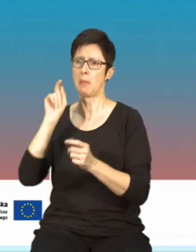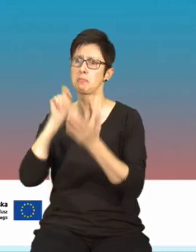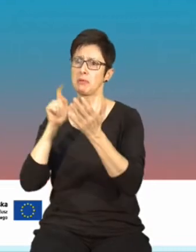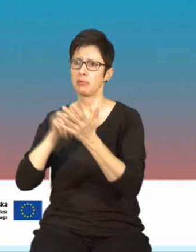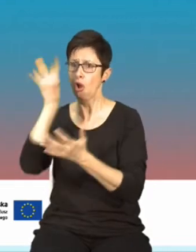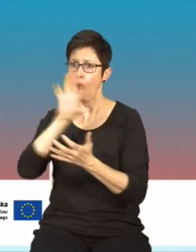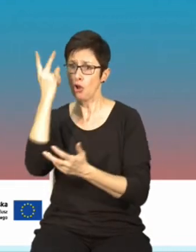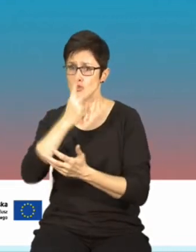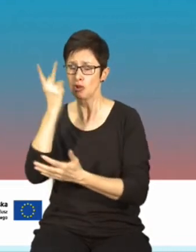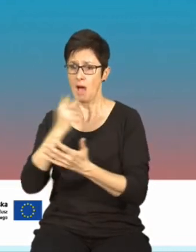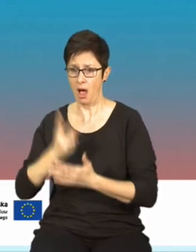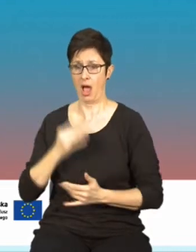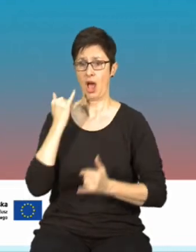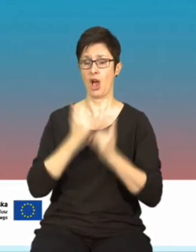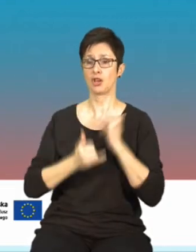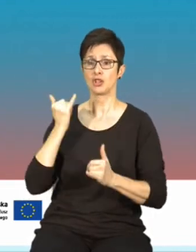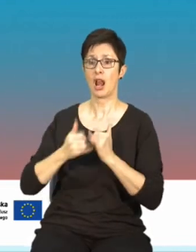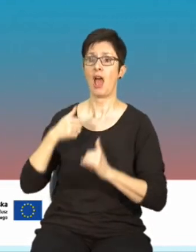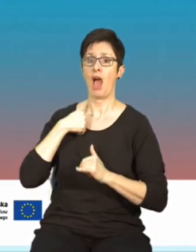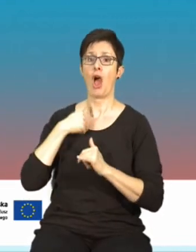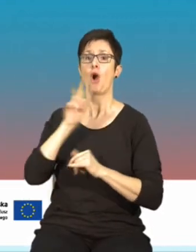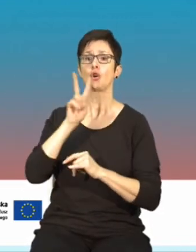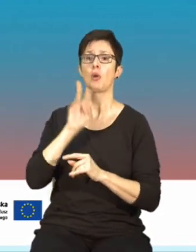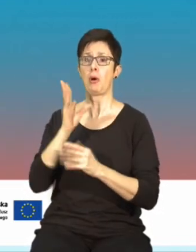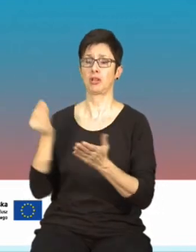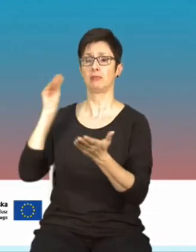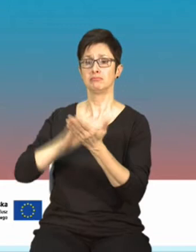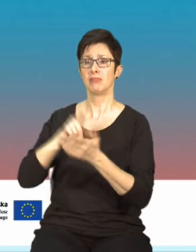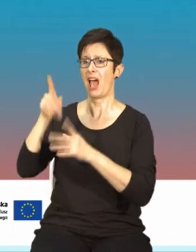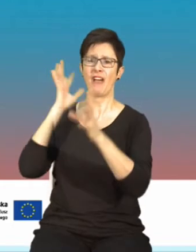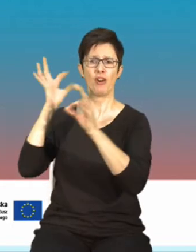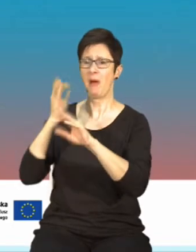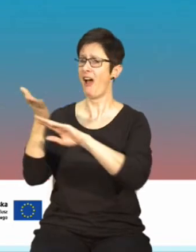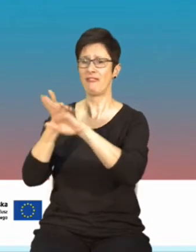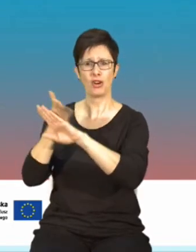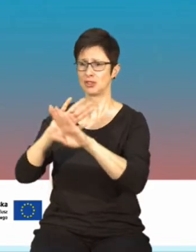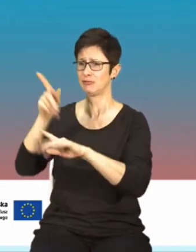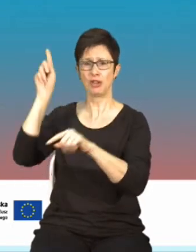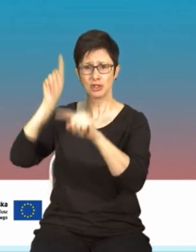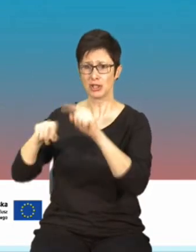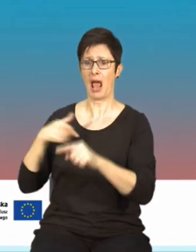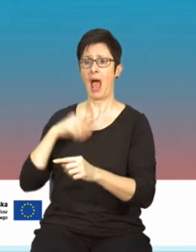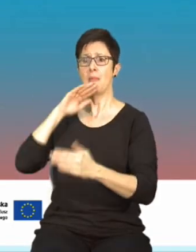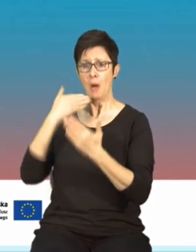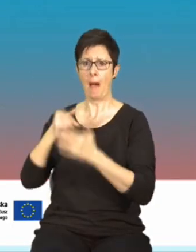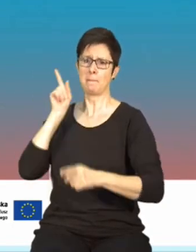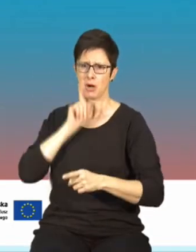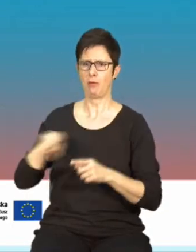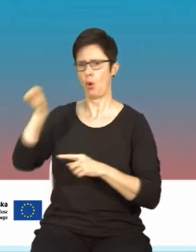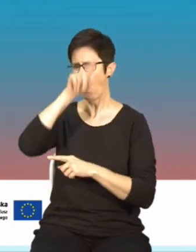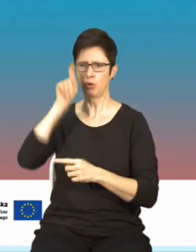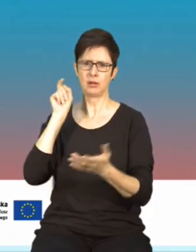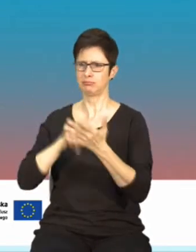informacji to już jest około 10% tych zasięgów, które zdobywa ta pierwotna, nieprawdziwa informacja.